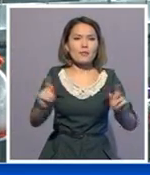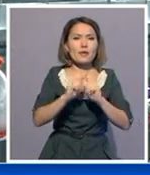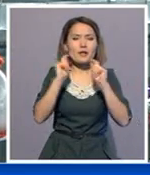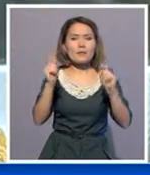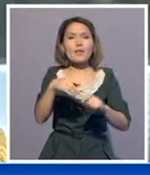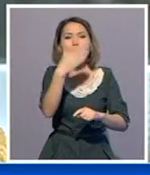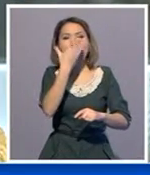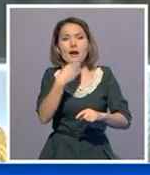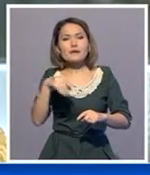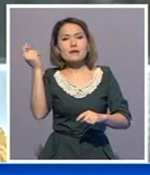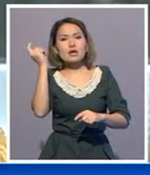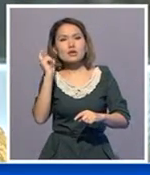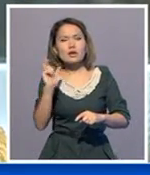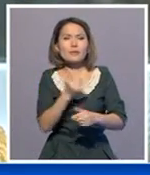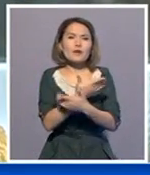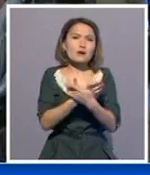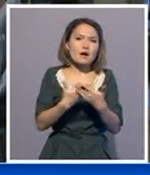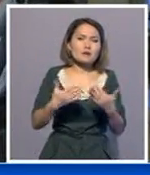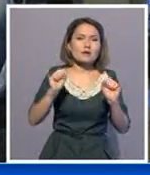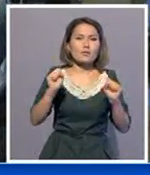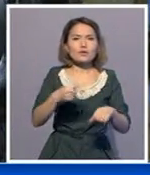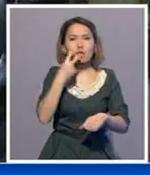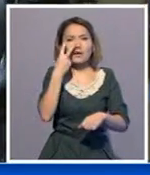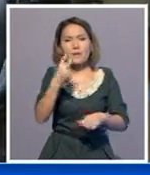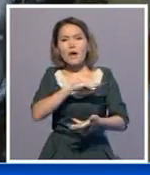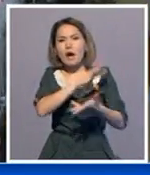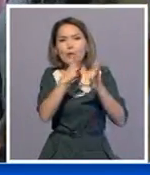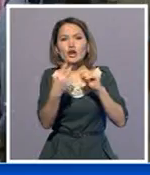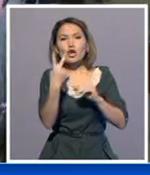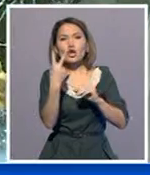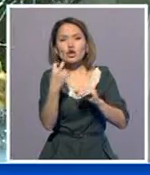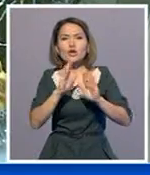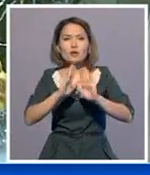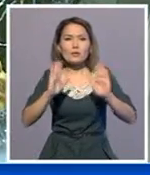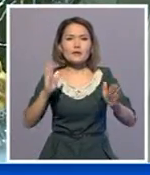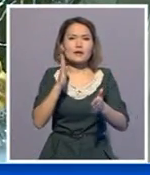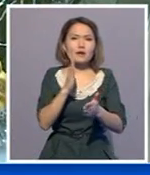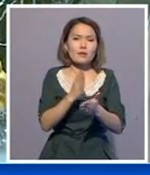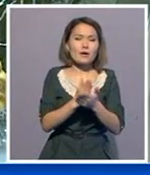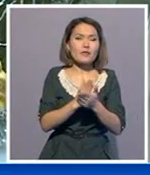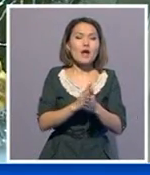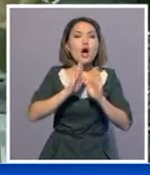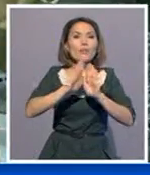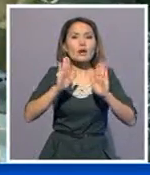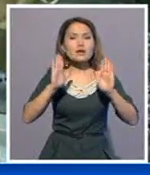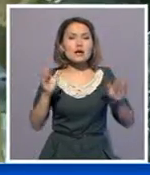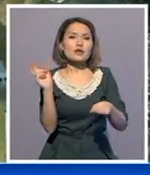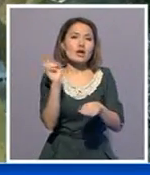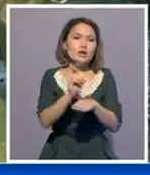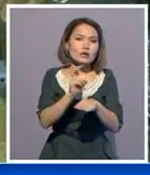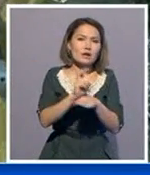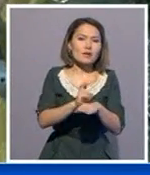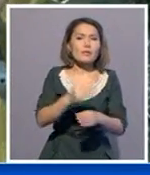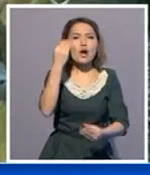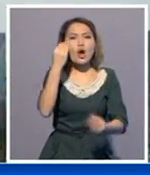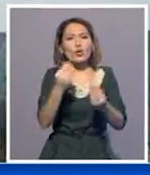ақшақарлардың көптеген түрлерін көрігі болады. Барлық экспонаттардың саны екі жүзден асат. Мұражай қызметкерлері келушілерді әрбір бұйымның тарихмен